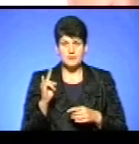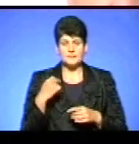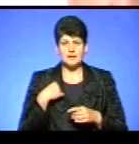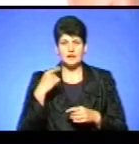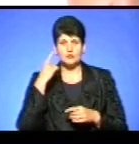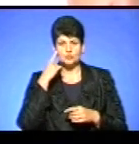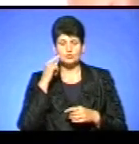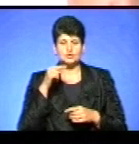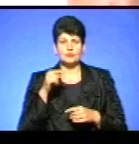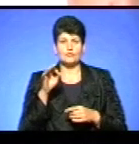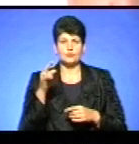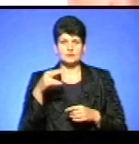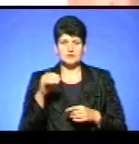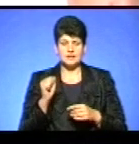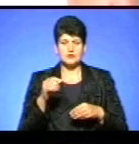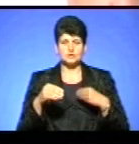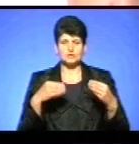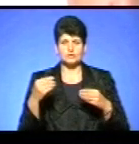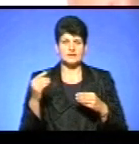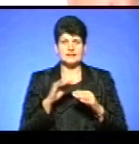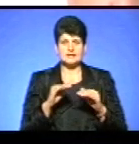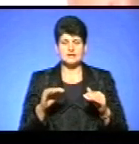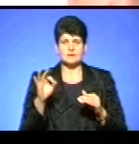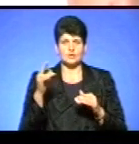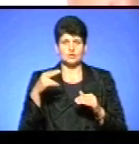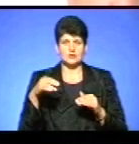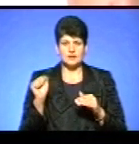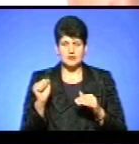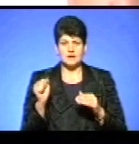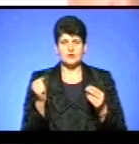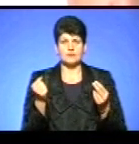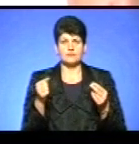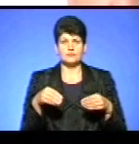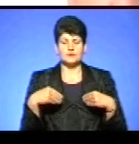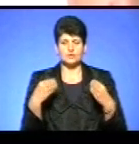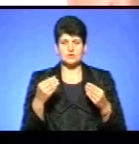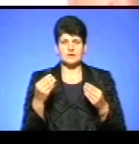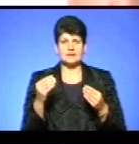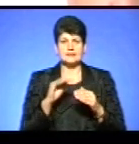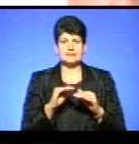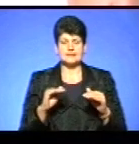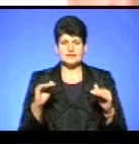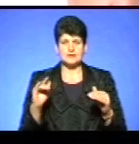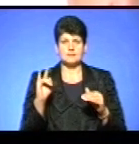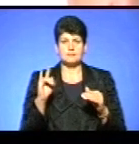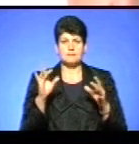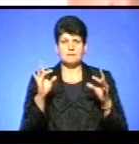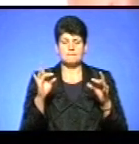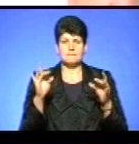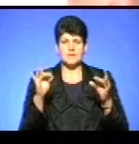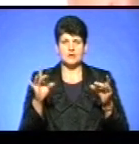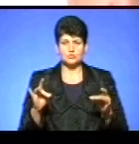що його адміністрації врусить першим дітям, обласної державної адміністрації врусить першим дітям пакунки малюка особисто.